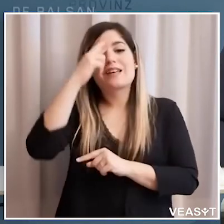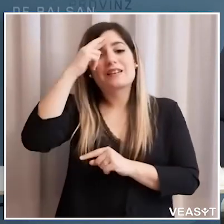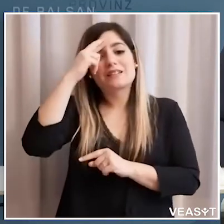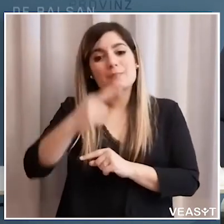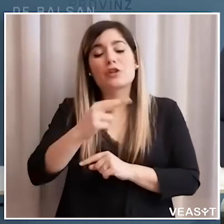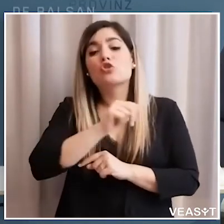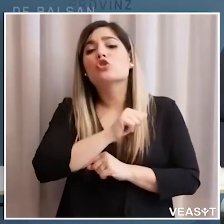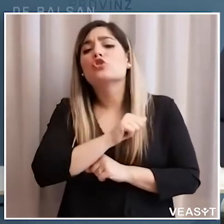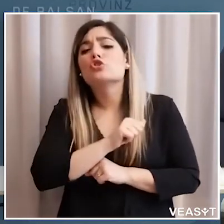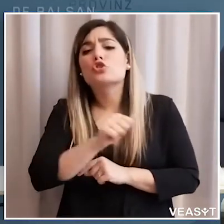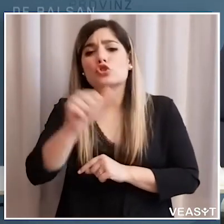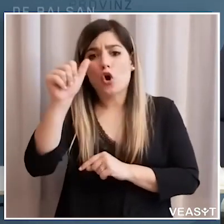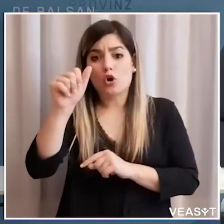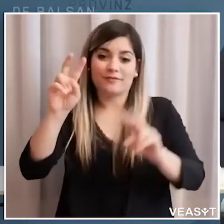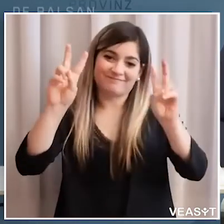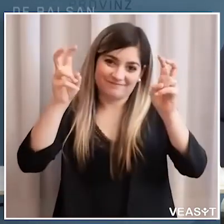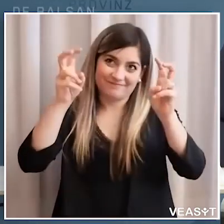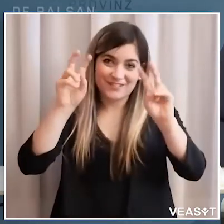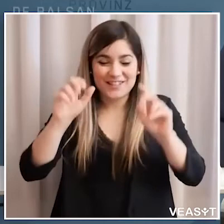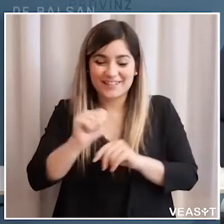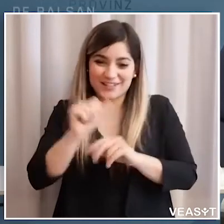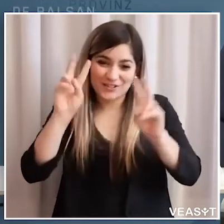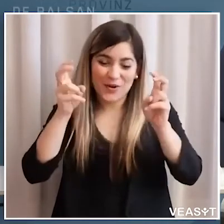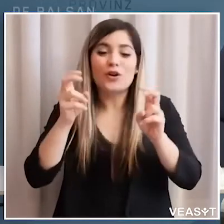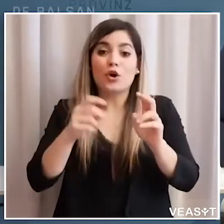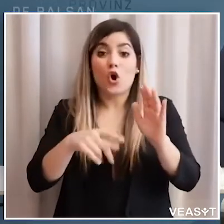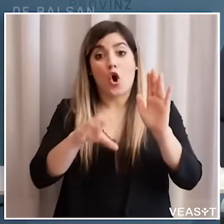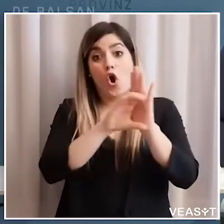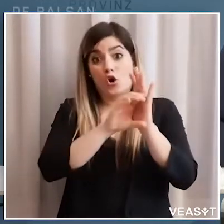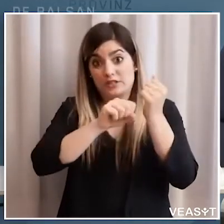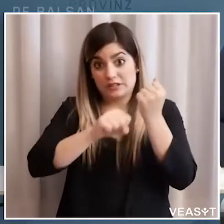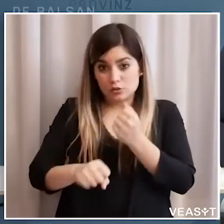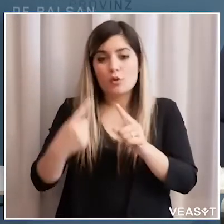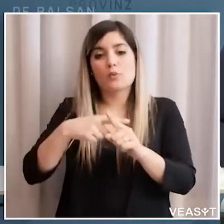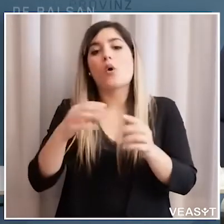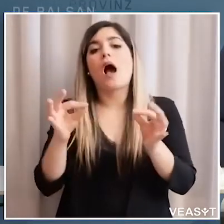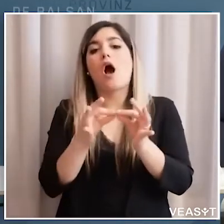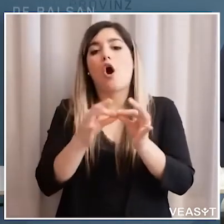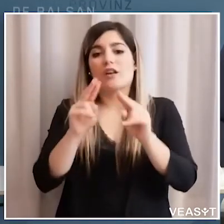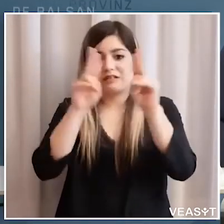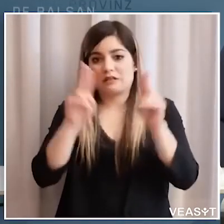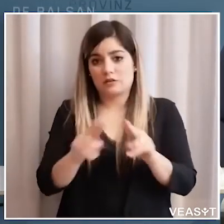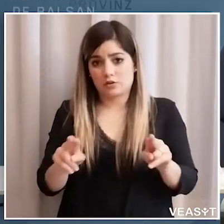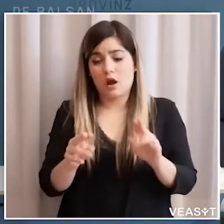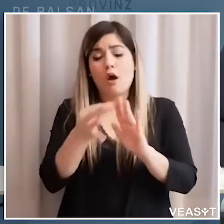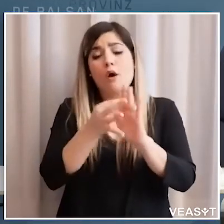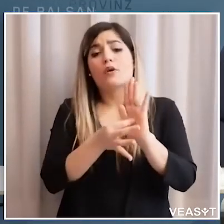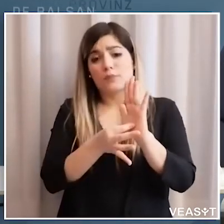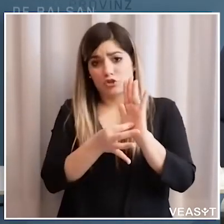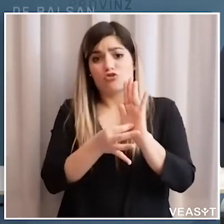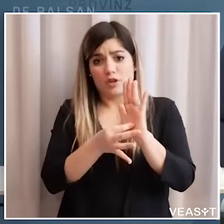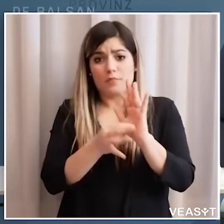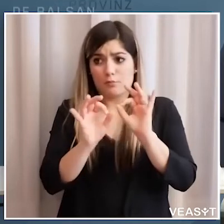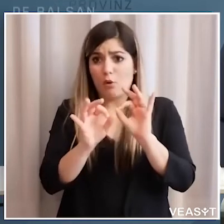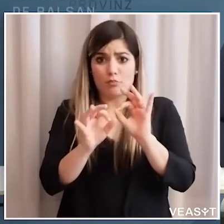rispettare soltanto fra virgolette la costituzione e gli accordi internazionali e i principi delle riforme economico